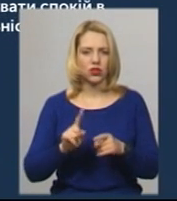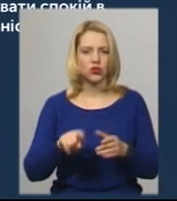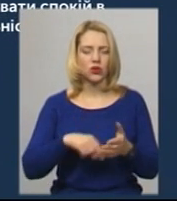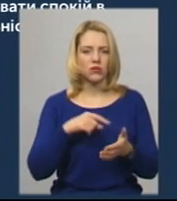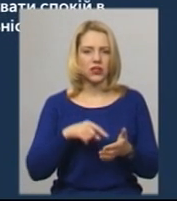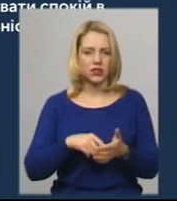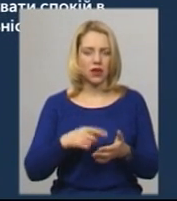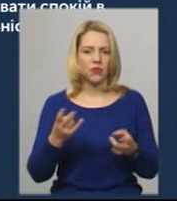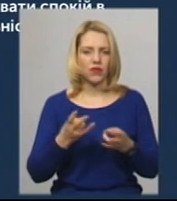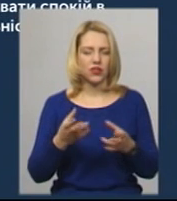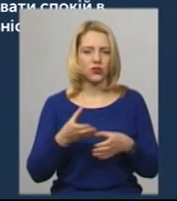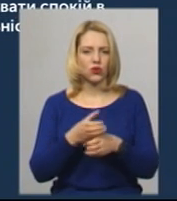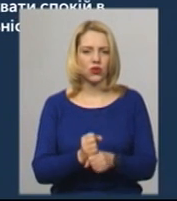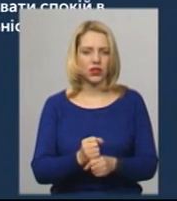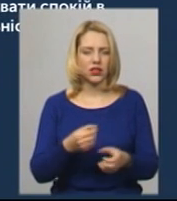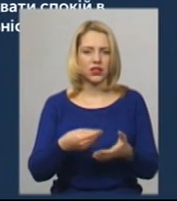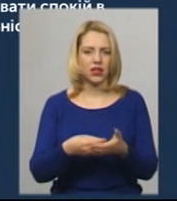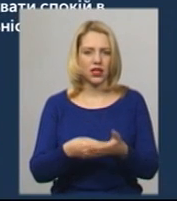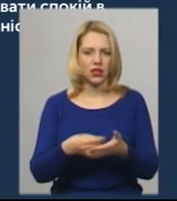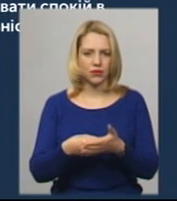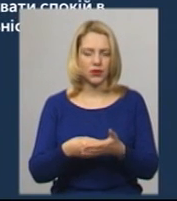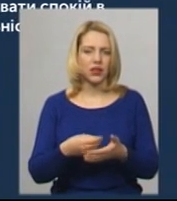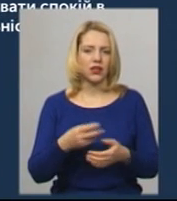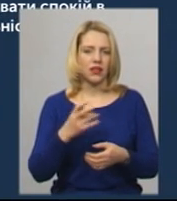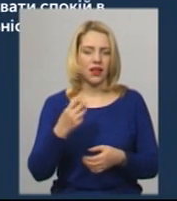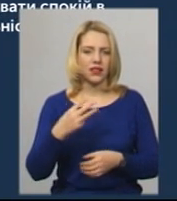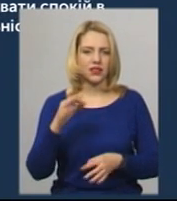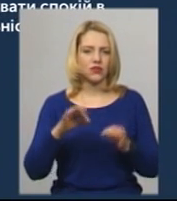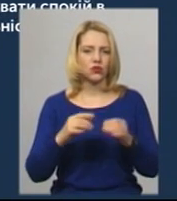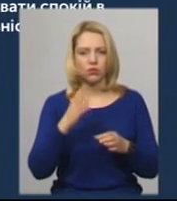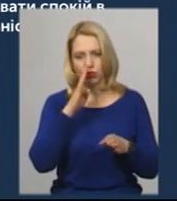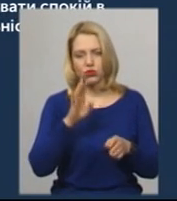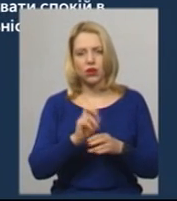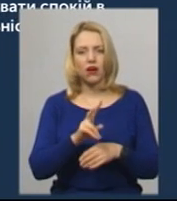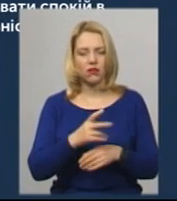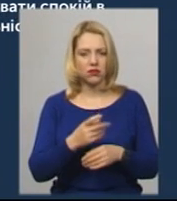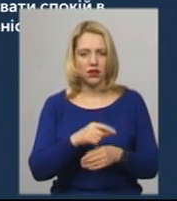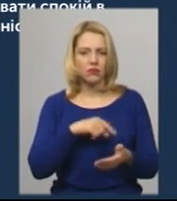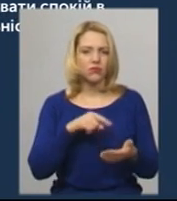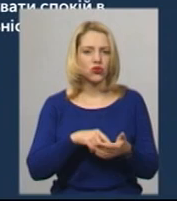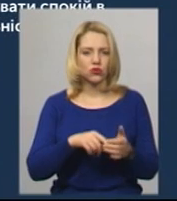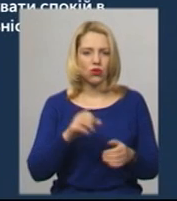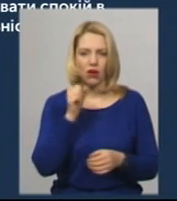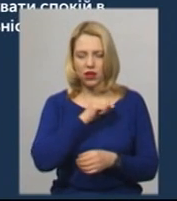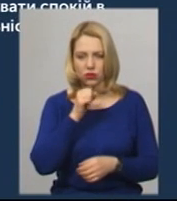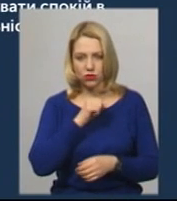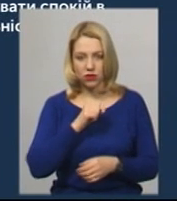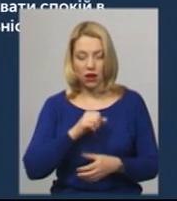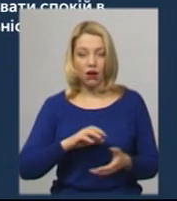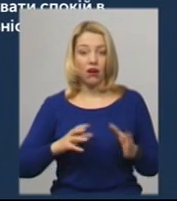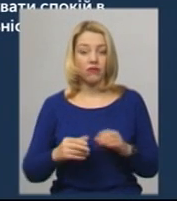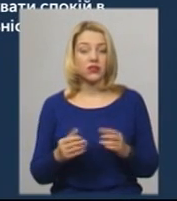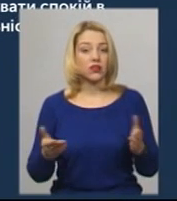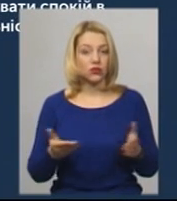скоротити тариф на 30%, інакше вони подлюки крадуть. І в результаті виходить ситуація, за якої мери, які намагаються